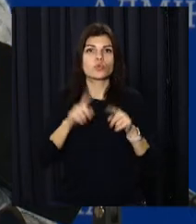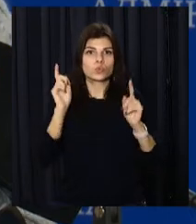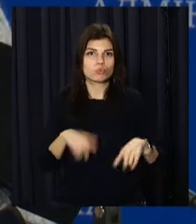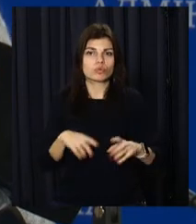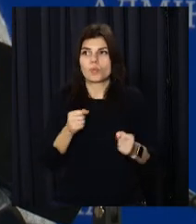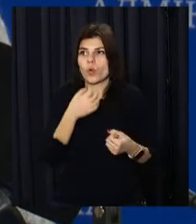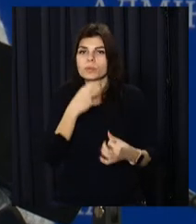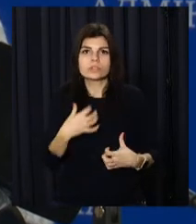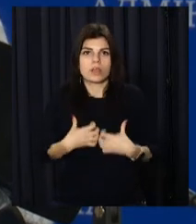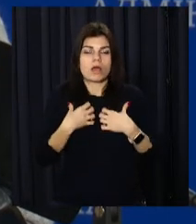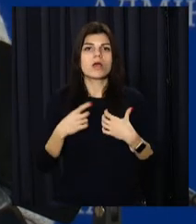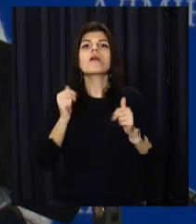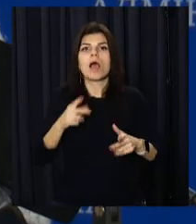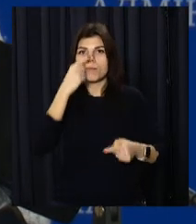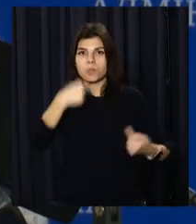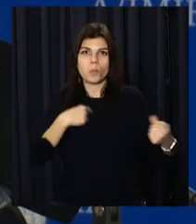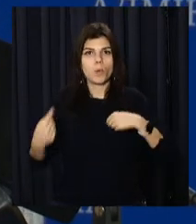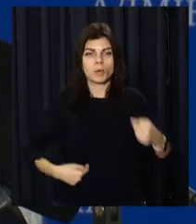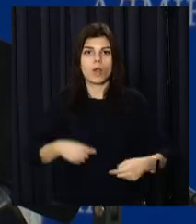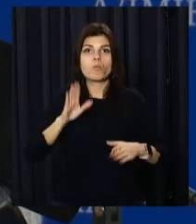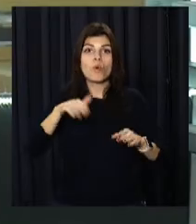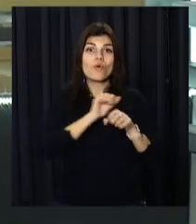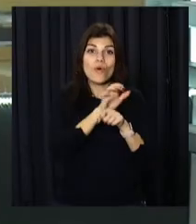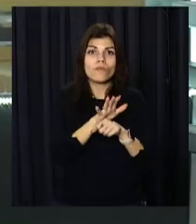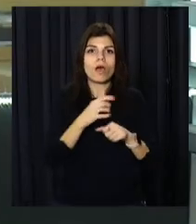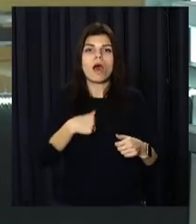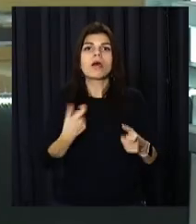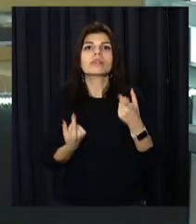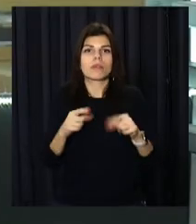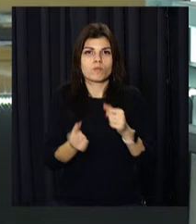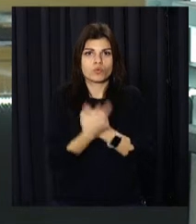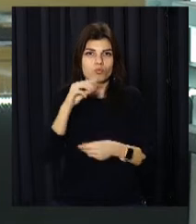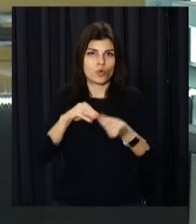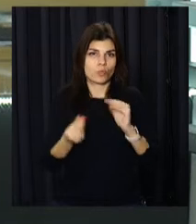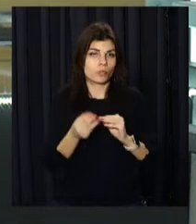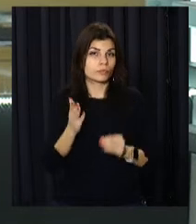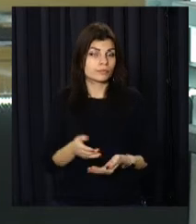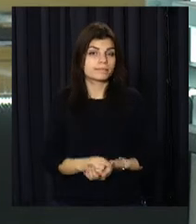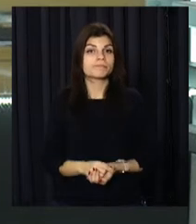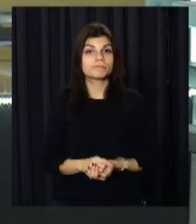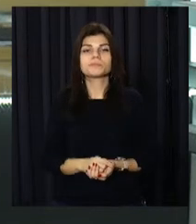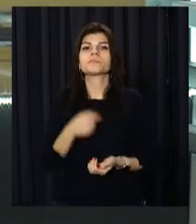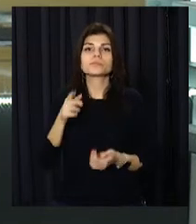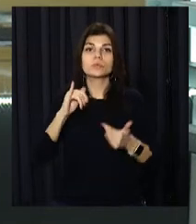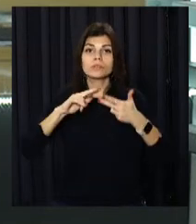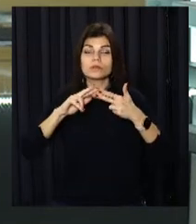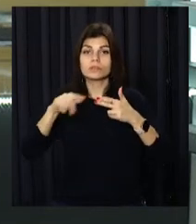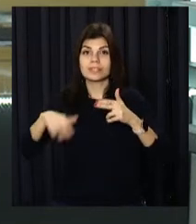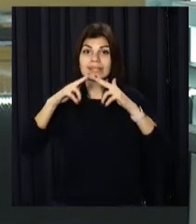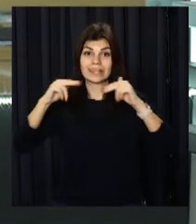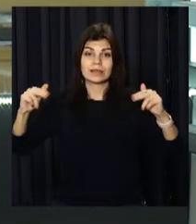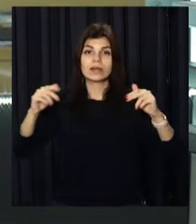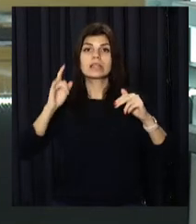найстрашніше після ковіду. Плюс одна автівка. У Дніпрі поновили парк